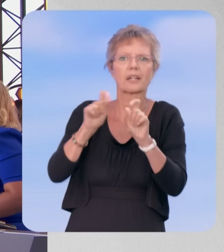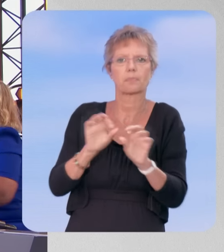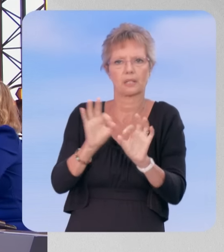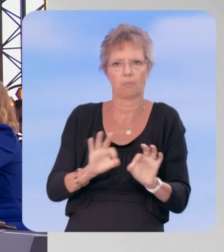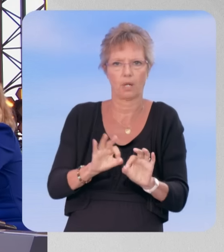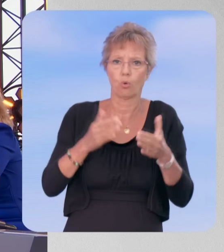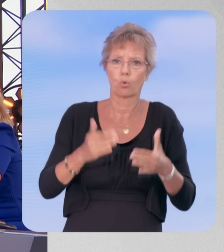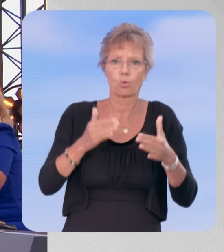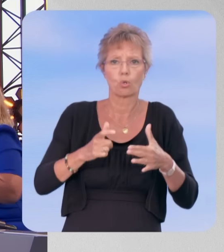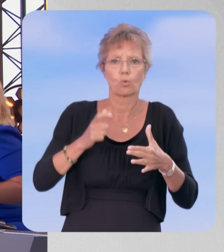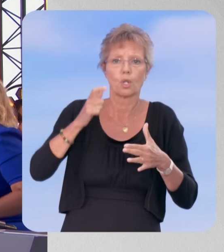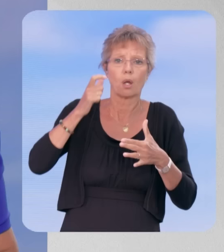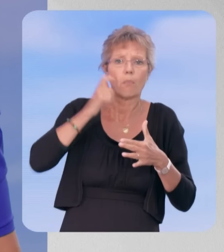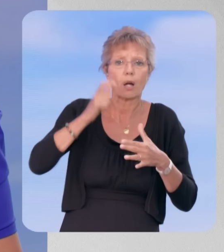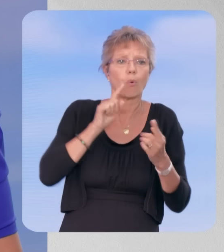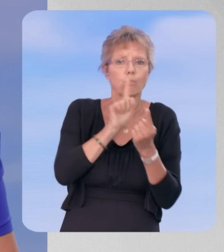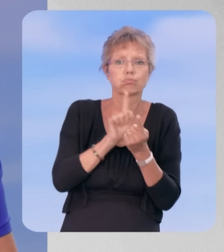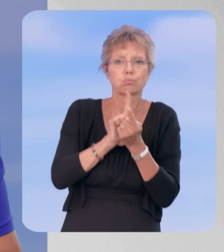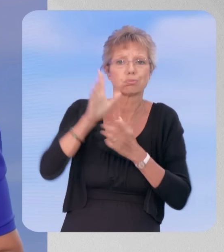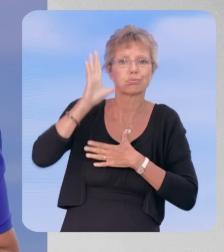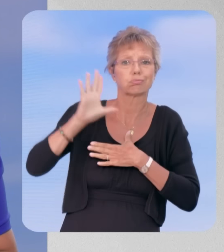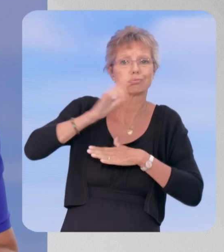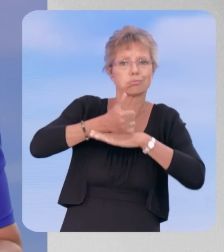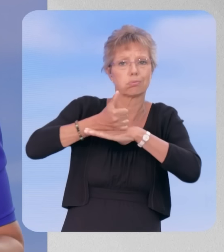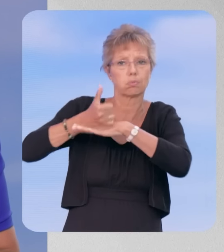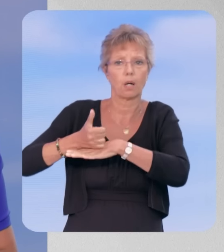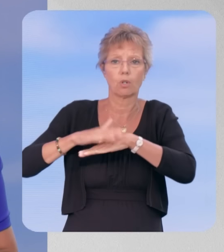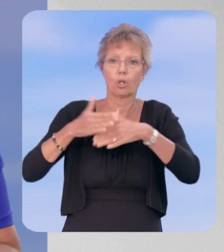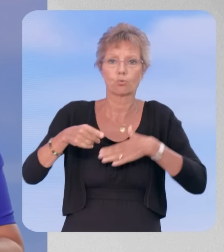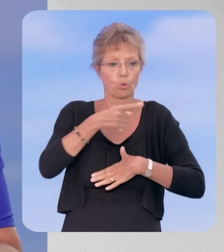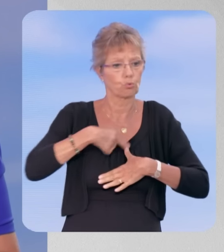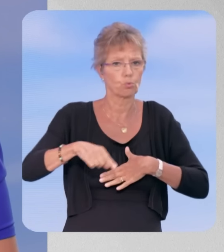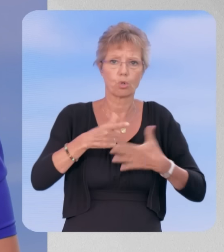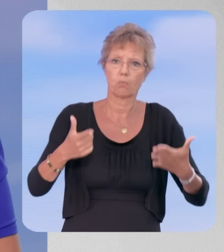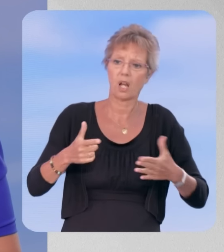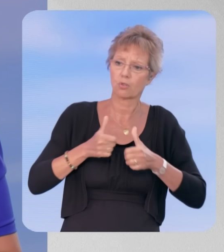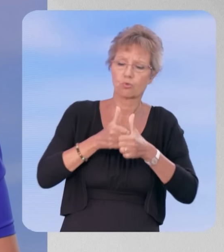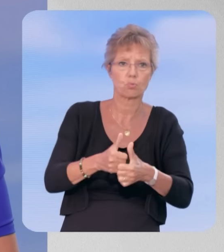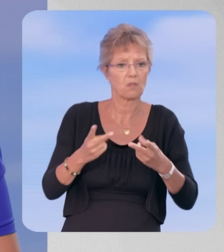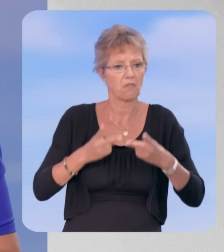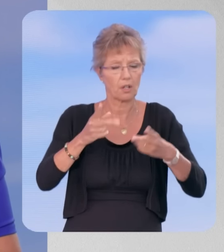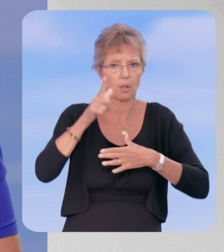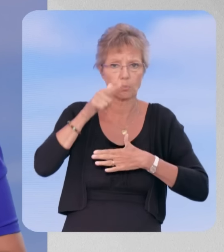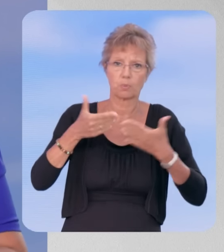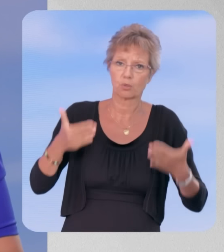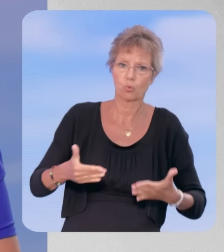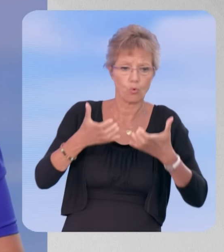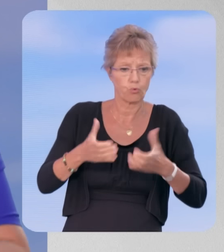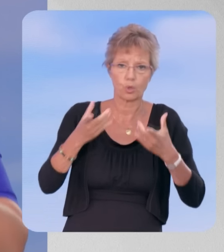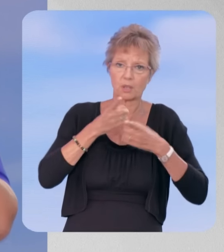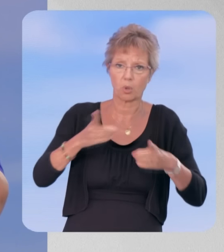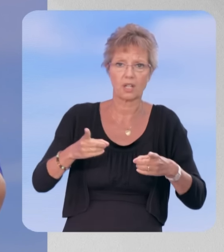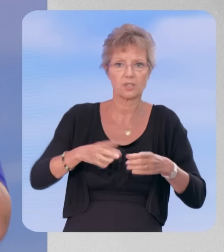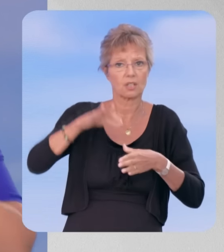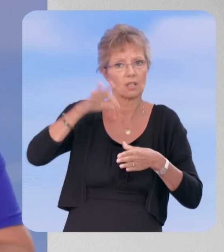'hui l'ancien monde, on pourrait dire cela comme cela. Eh bien nous, nous sommes républicains, nous sommes démocrates et nous demandons à ce qu'on respecte le